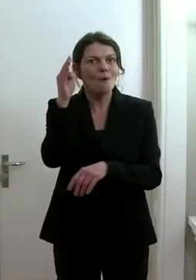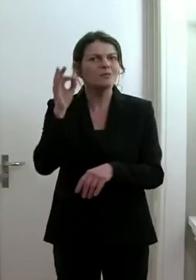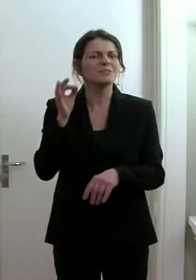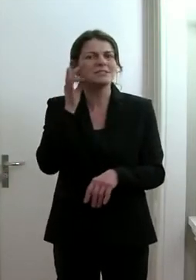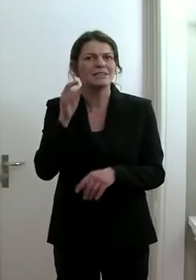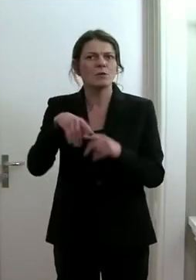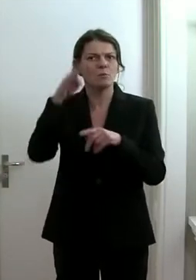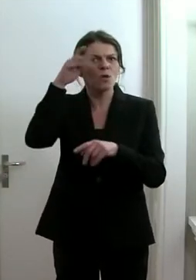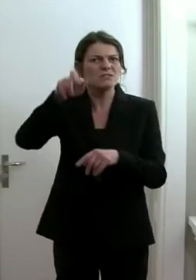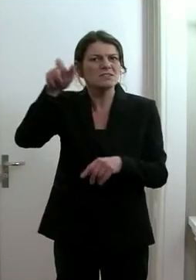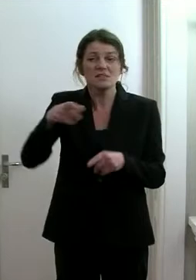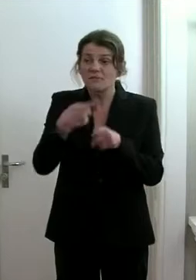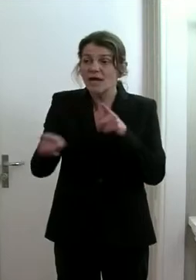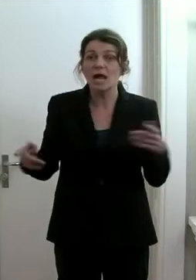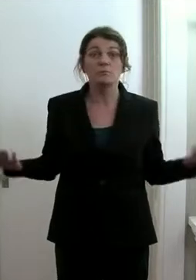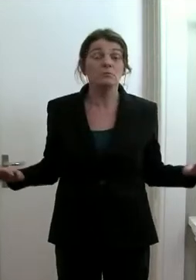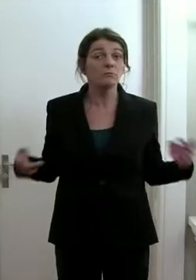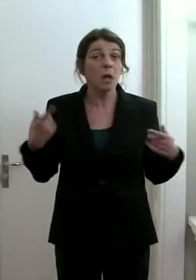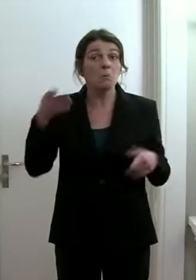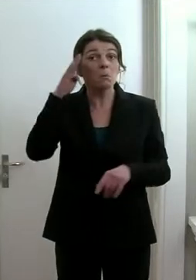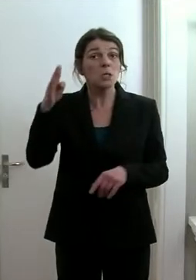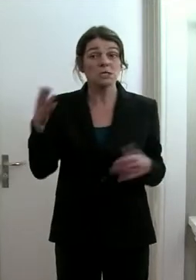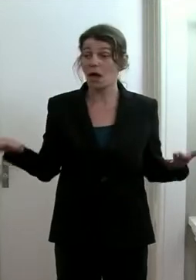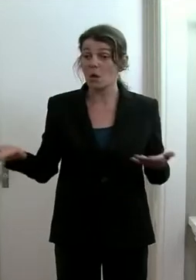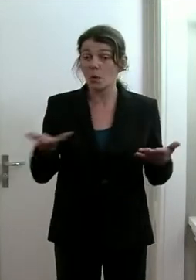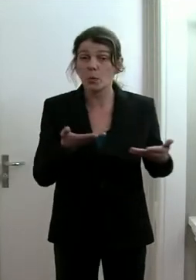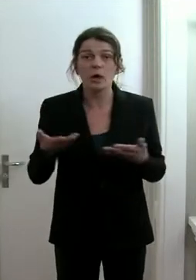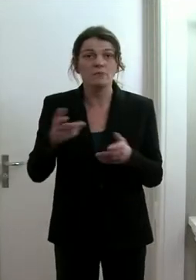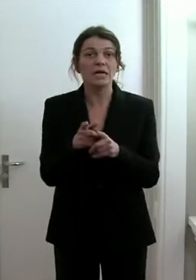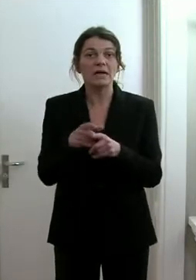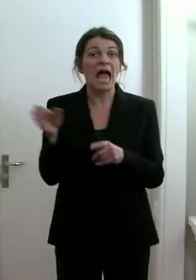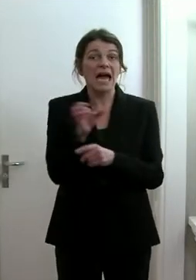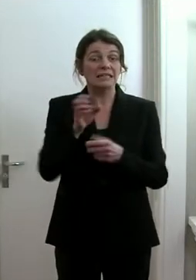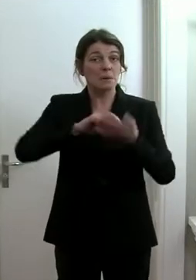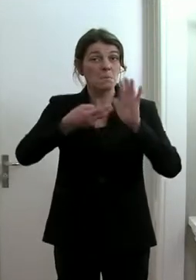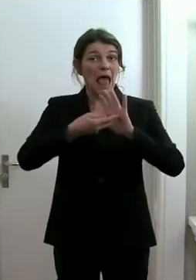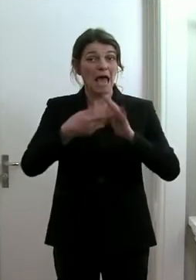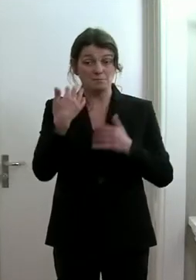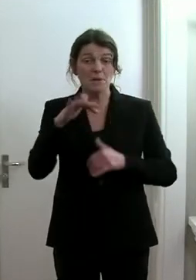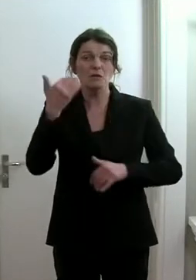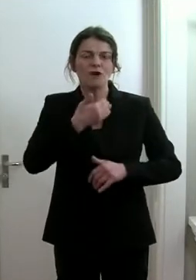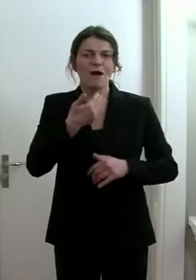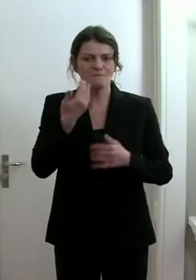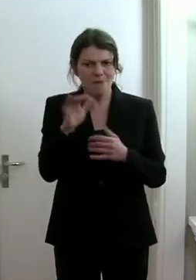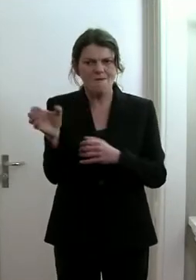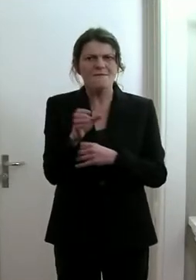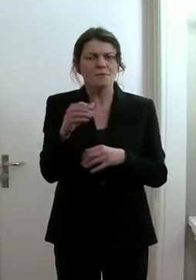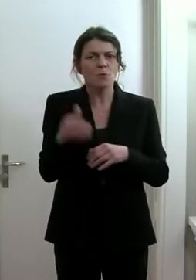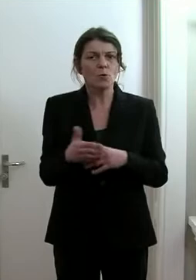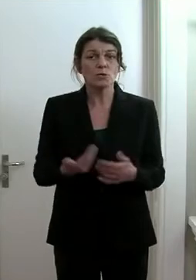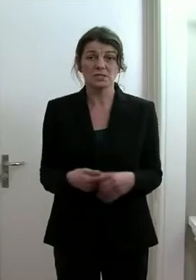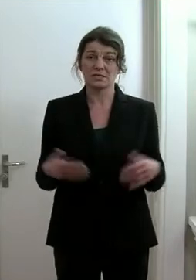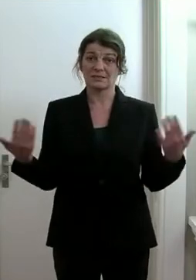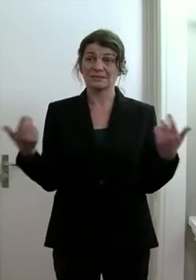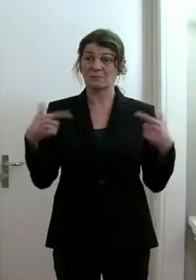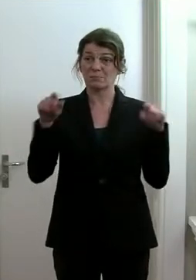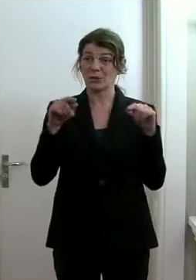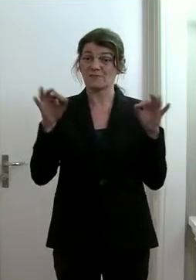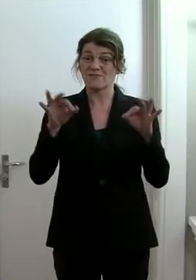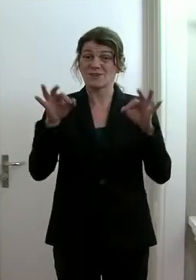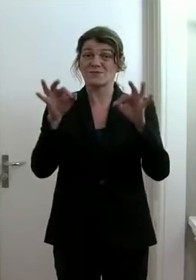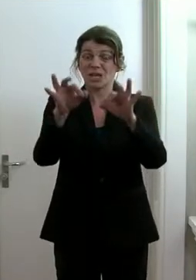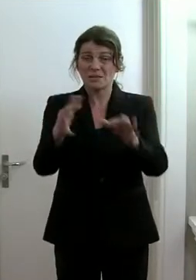Polizisten fehlen, dann wird auch bei der Polizei der Einsatzplan gestraft werden müssen. Also, alle diese Dinge sind selbst verstärkend.